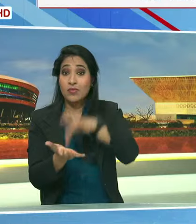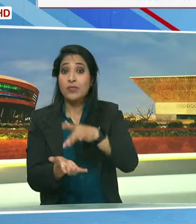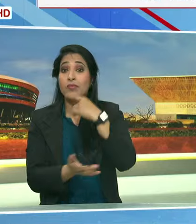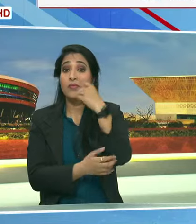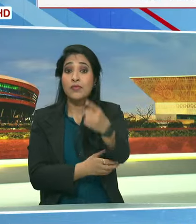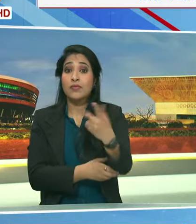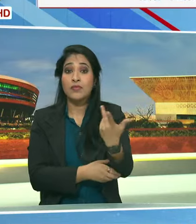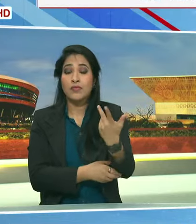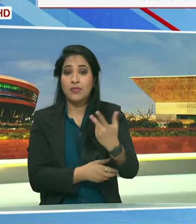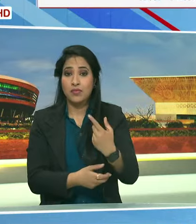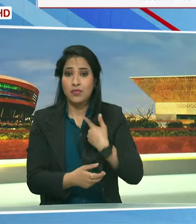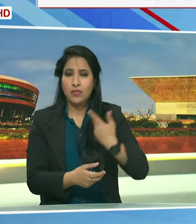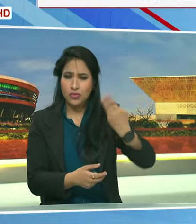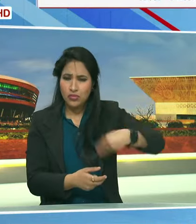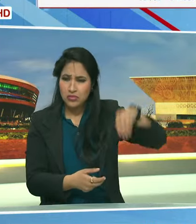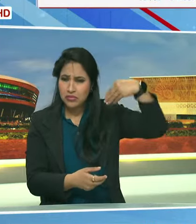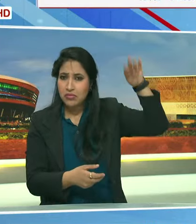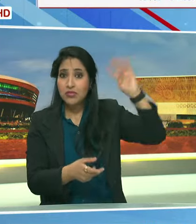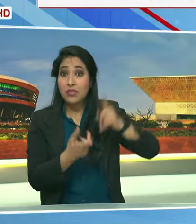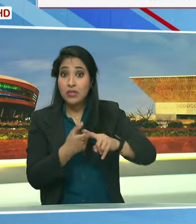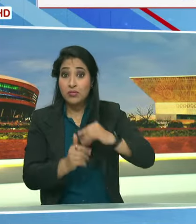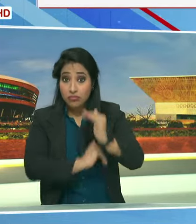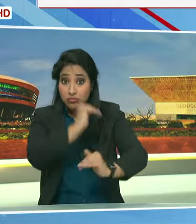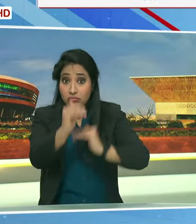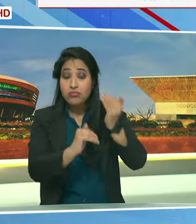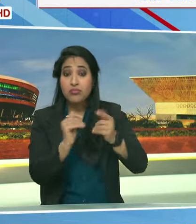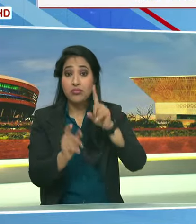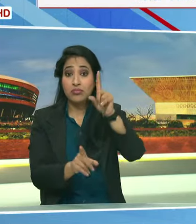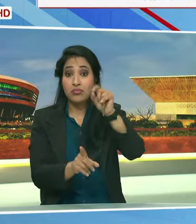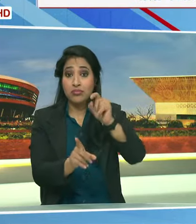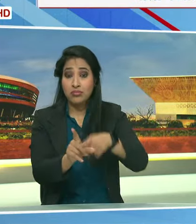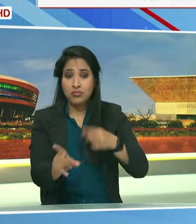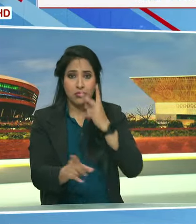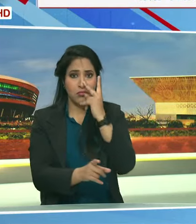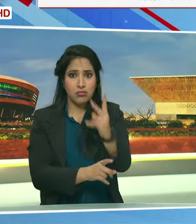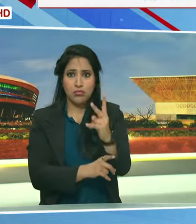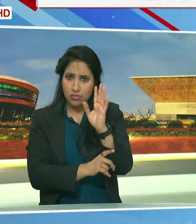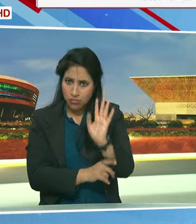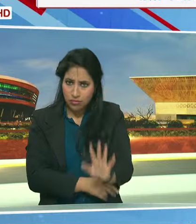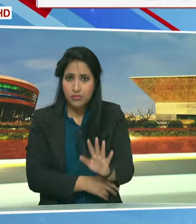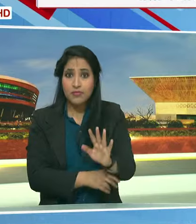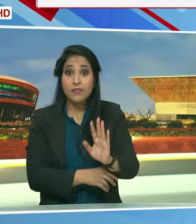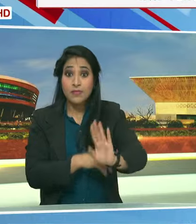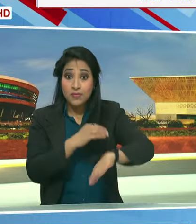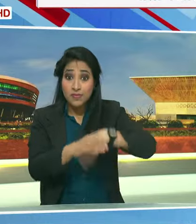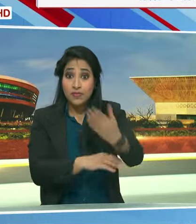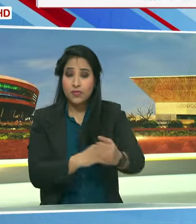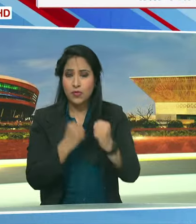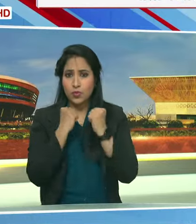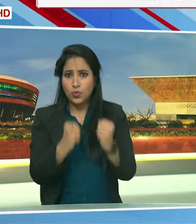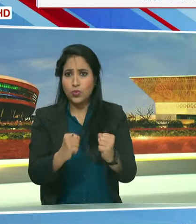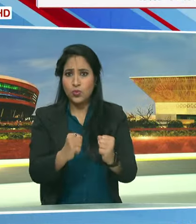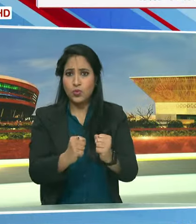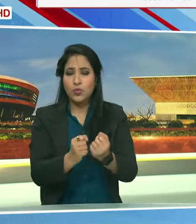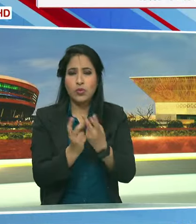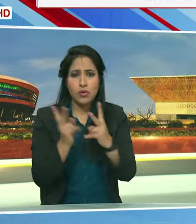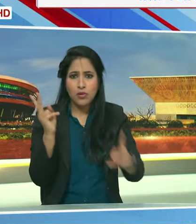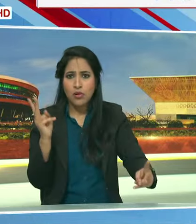कहा कि हमने अभूत पूर्व विकास के 10 साल देखे हैं फिर मजबूत